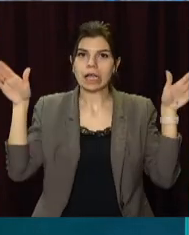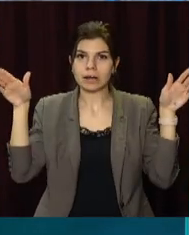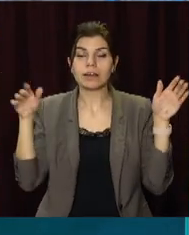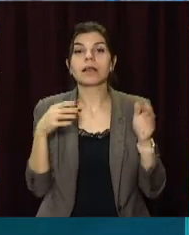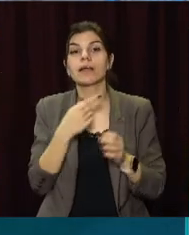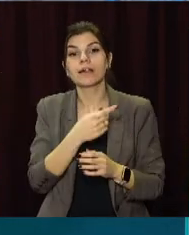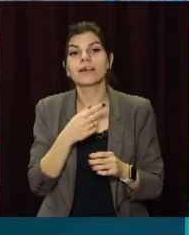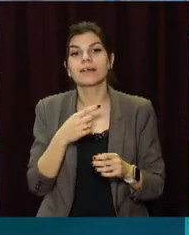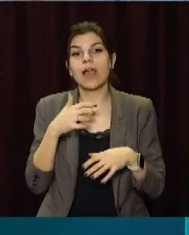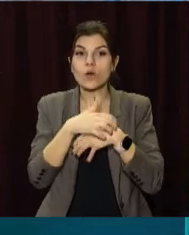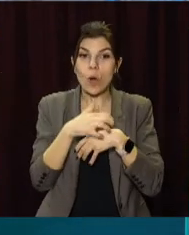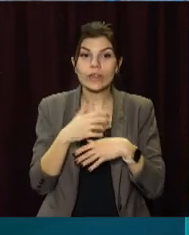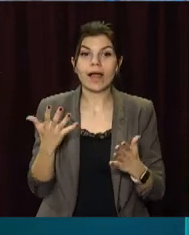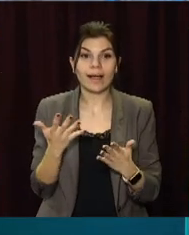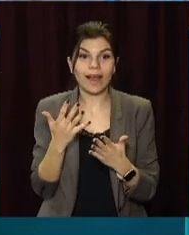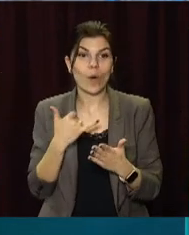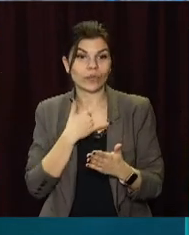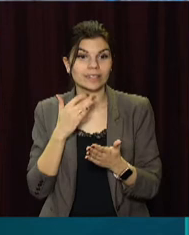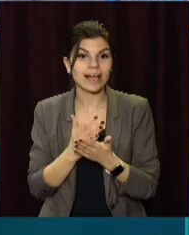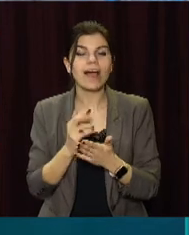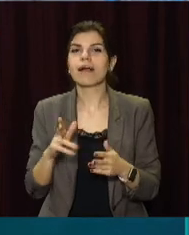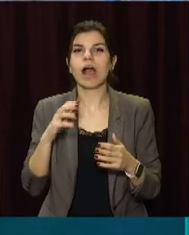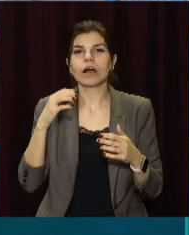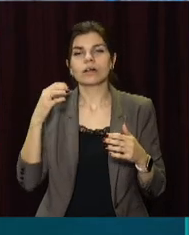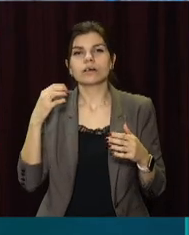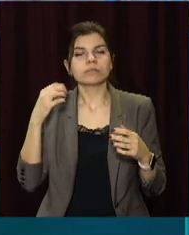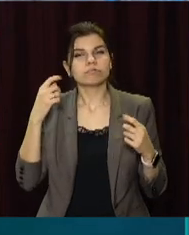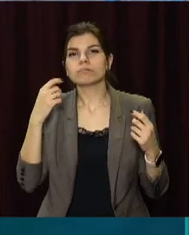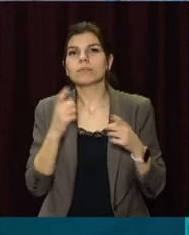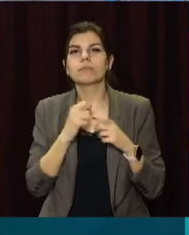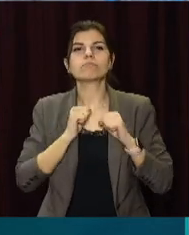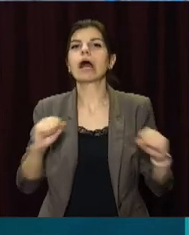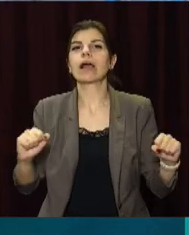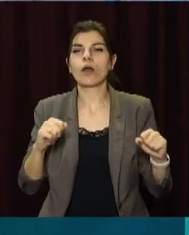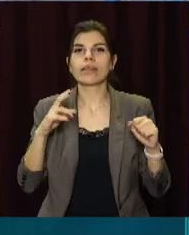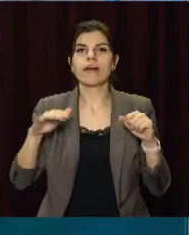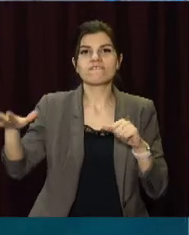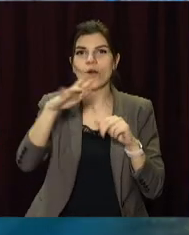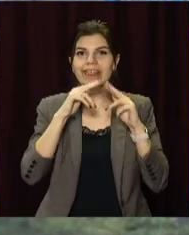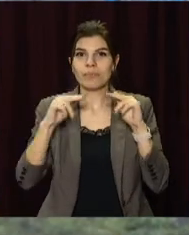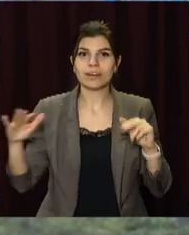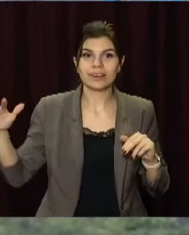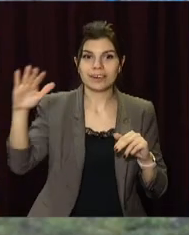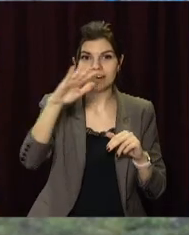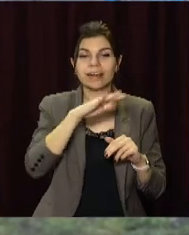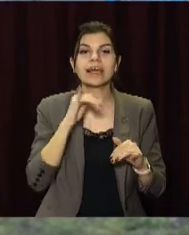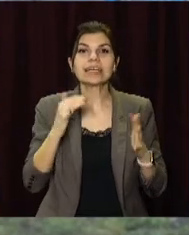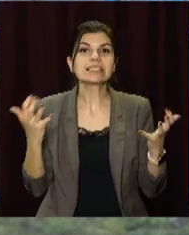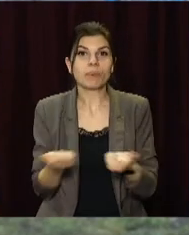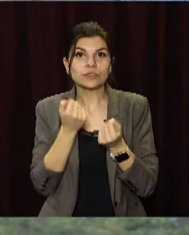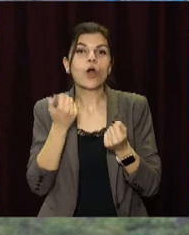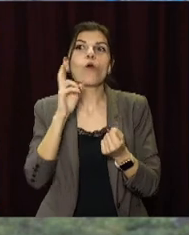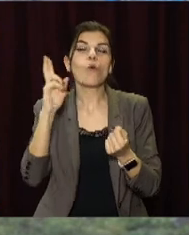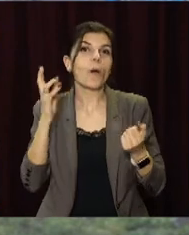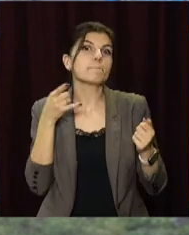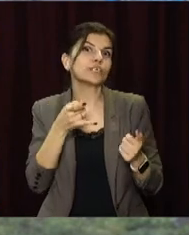інтерпретація кота, який у нас як супергерой, летить на фоні Дніпра та летить врятовувати чую